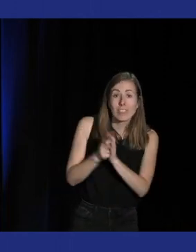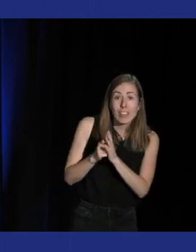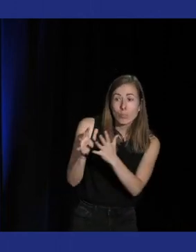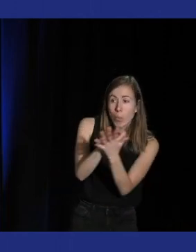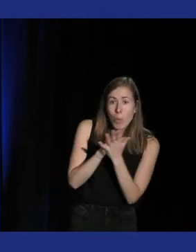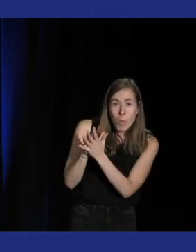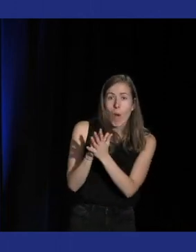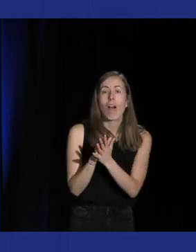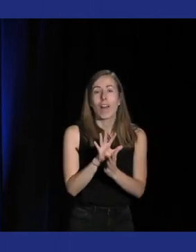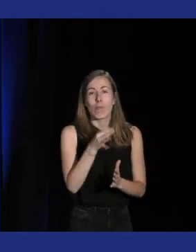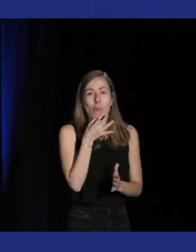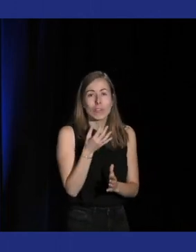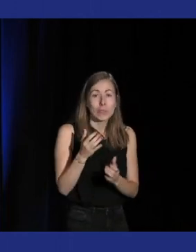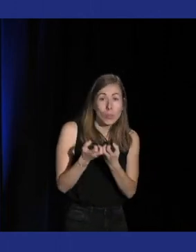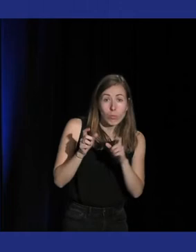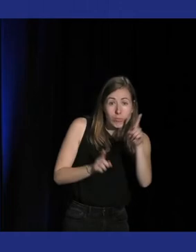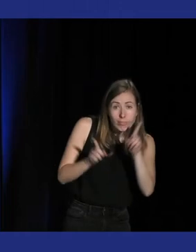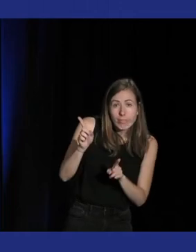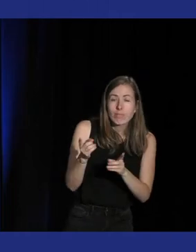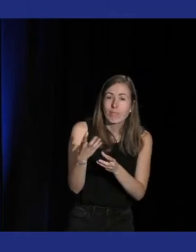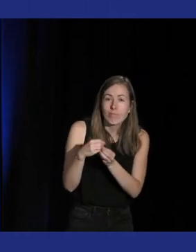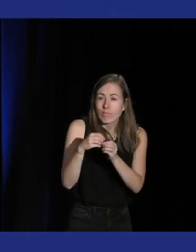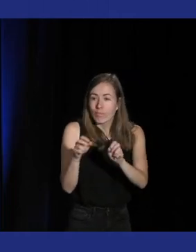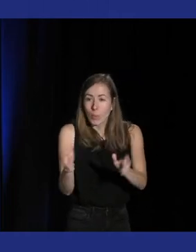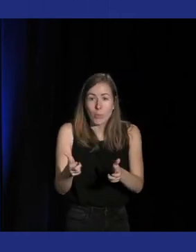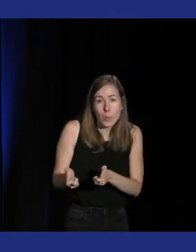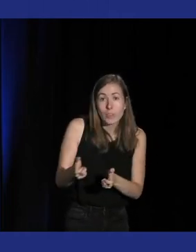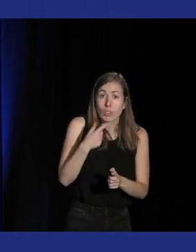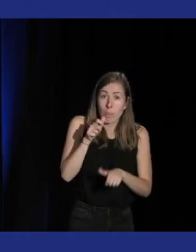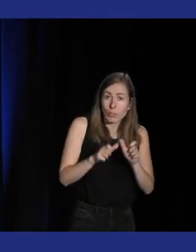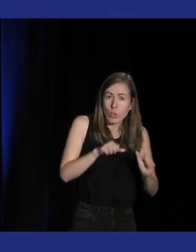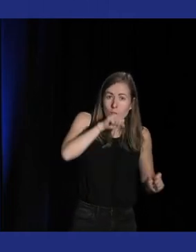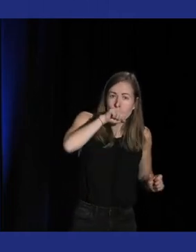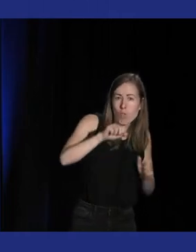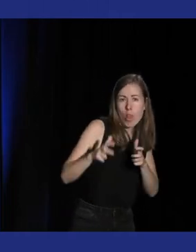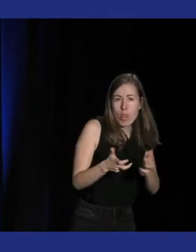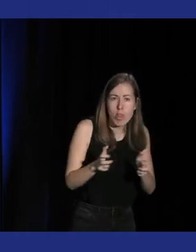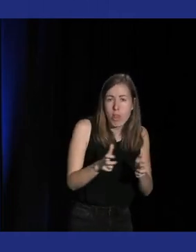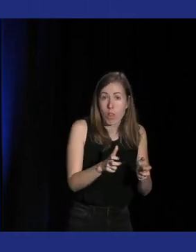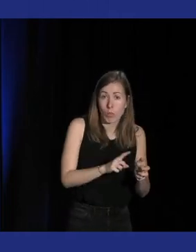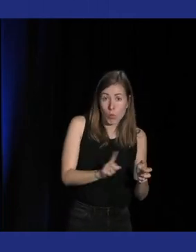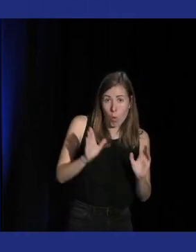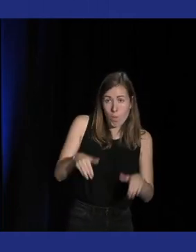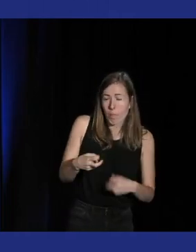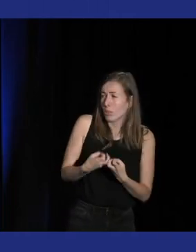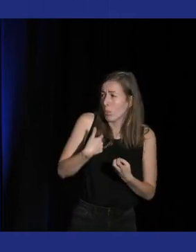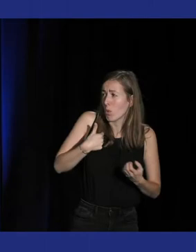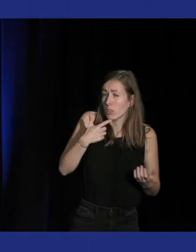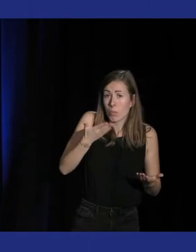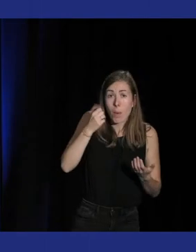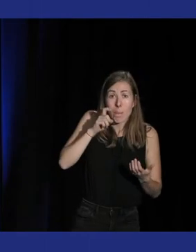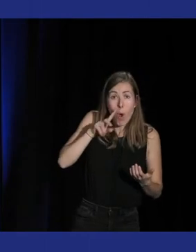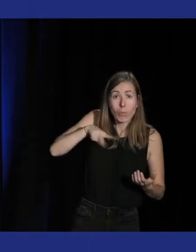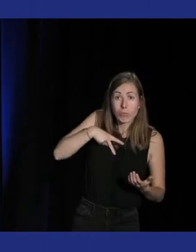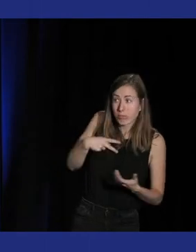c'est peut-être le seul genre de jeu qui est accessible à des non joueurs aujourd'hui je peux parfaitement faire jouer je pense mes